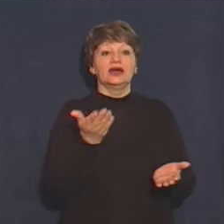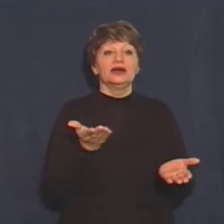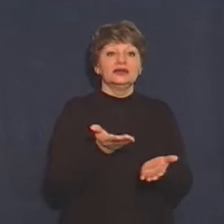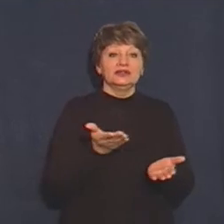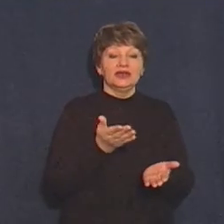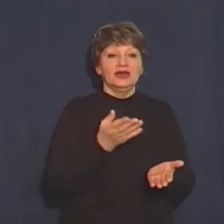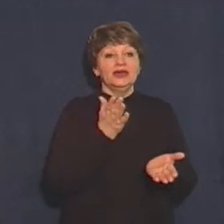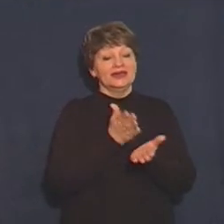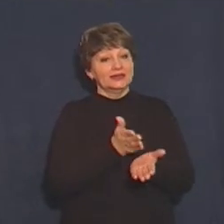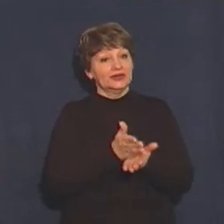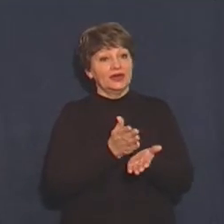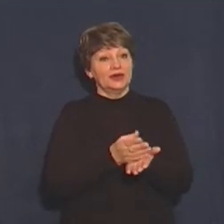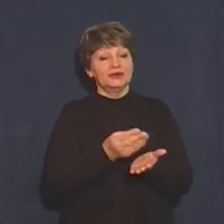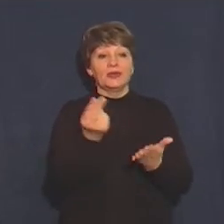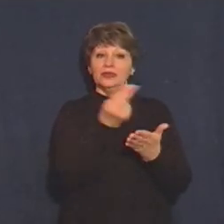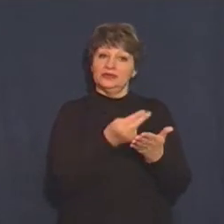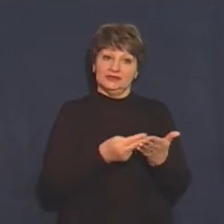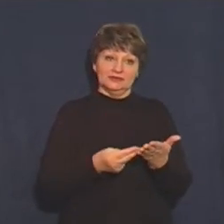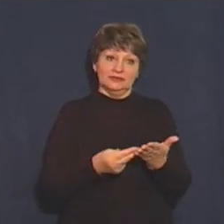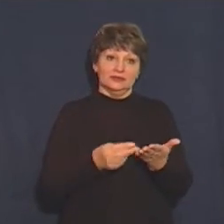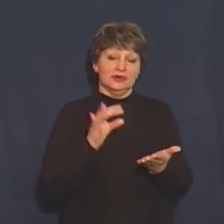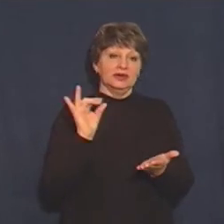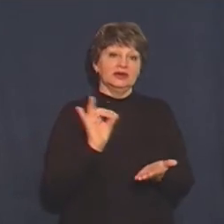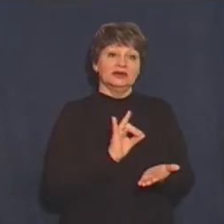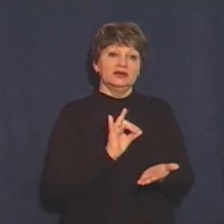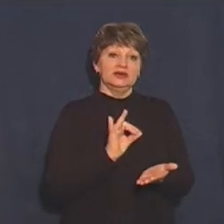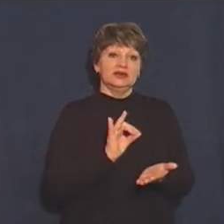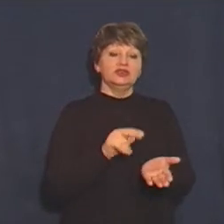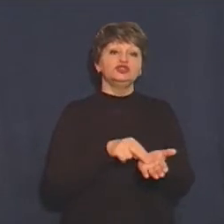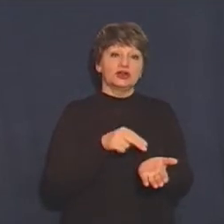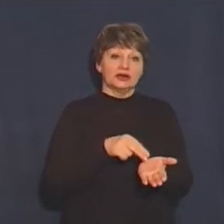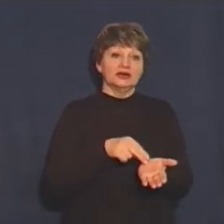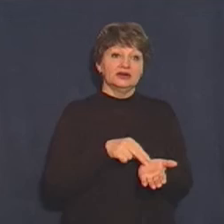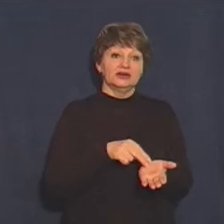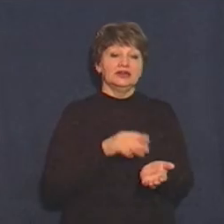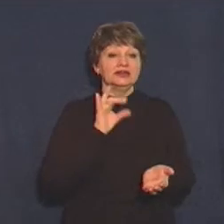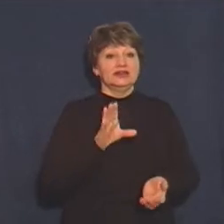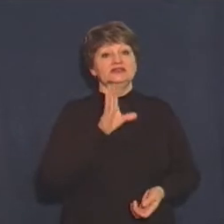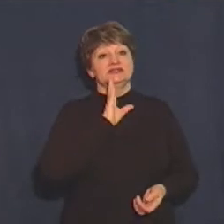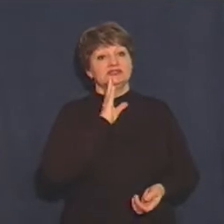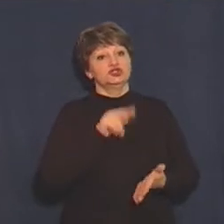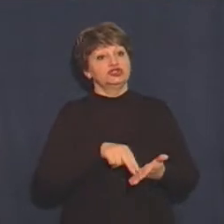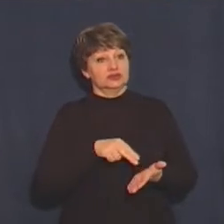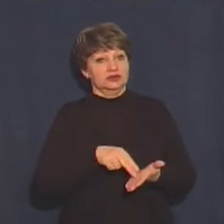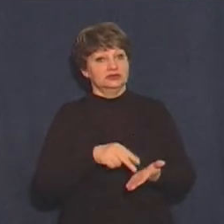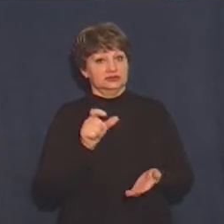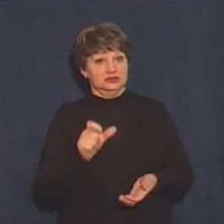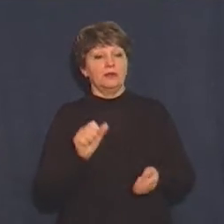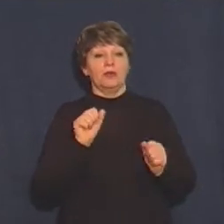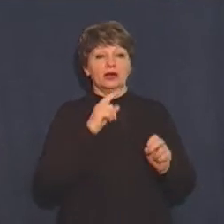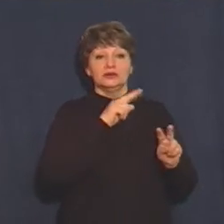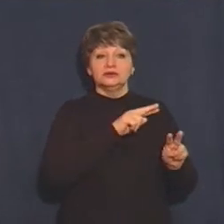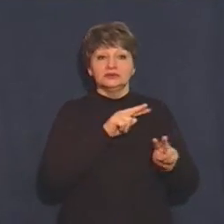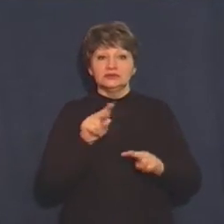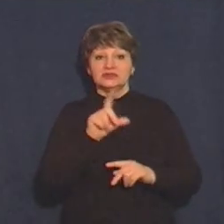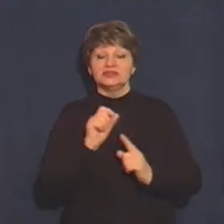зображень. І, відповідно, по ним, я думаю, що черкасьці і черкащанки могли б слідкувати за тими